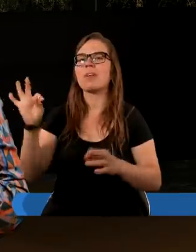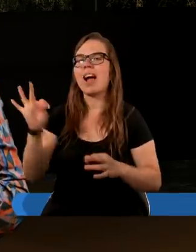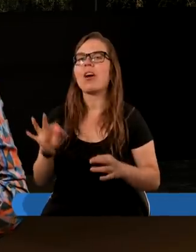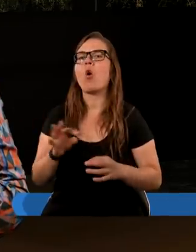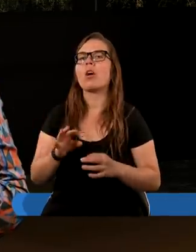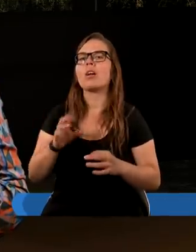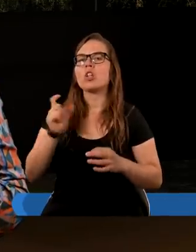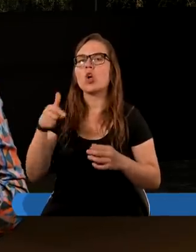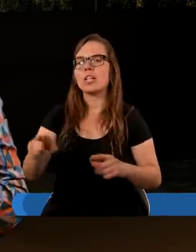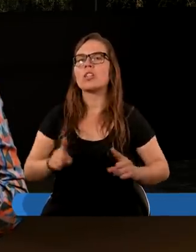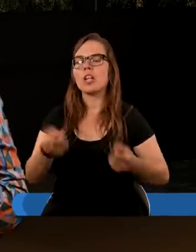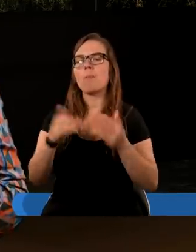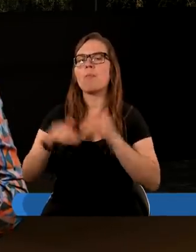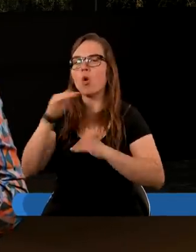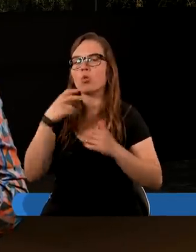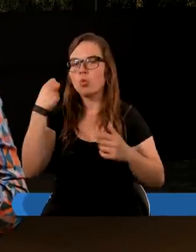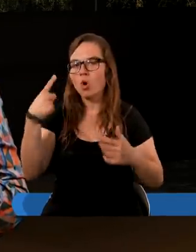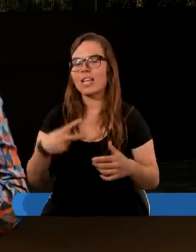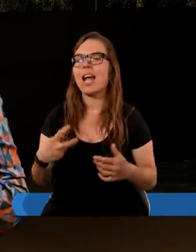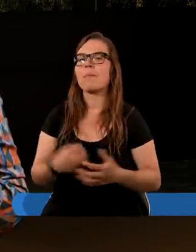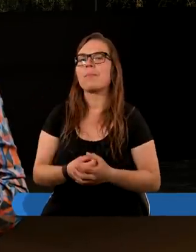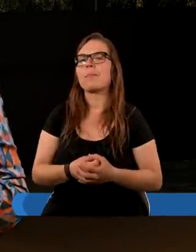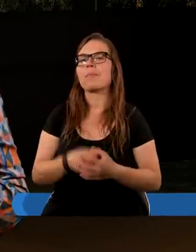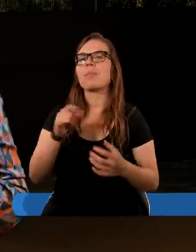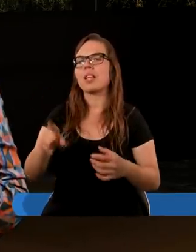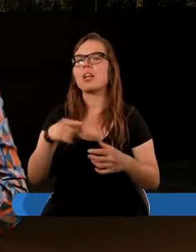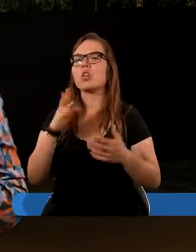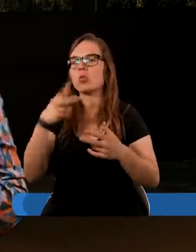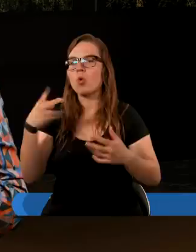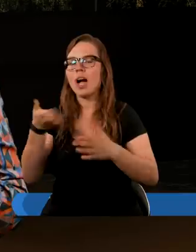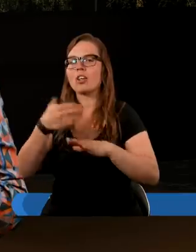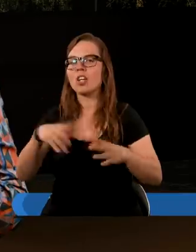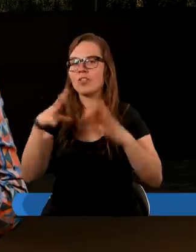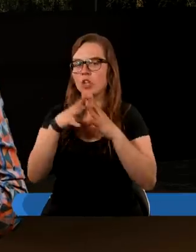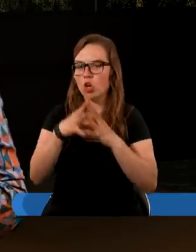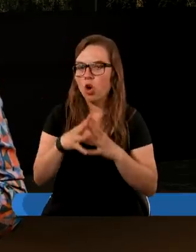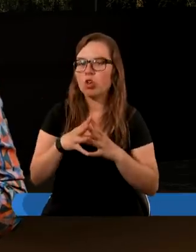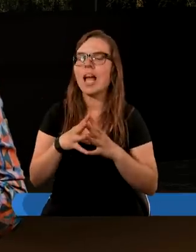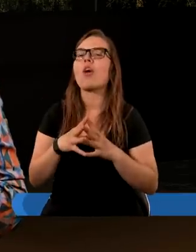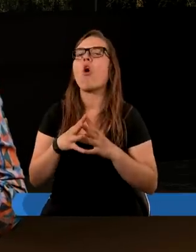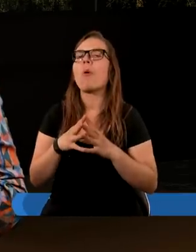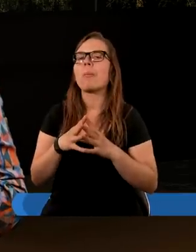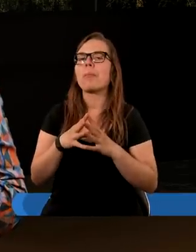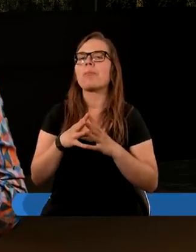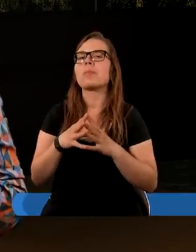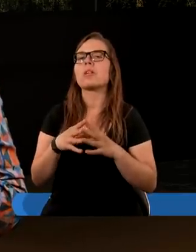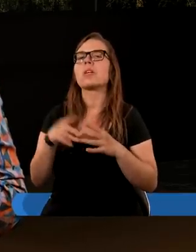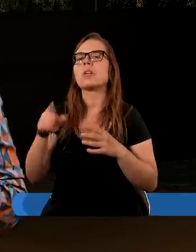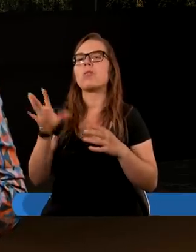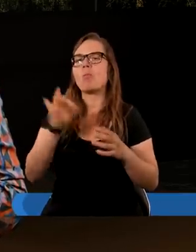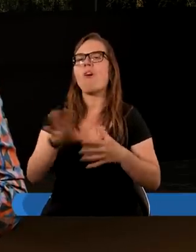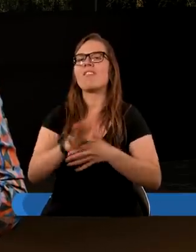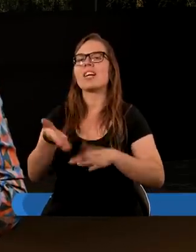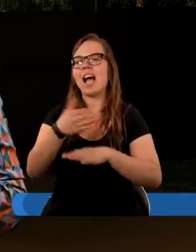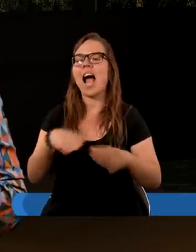tego, co się dzieje pod słońcem. I druga część wiersza dziesiątego. Bo w krainie